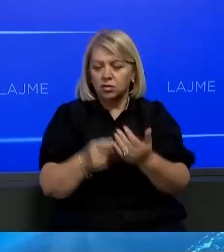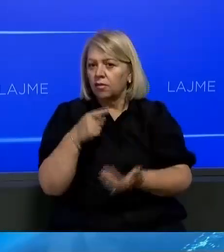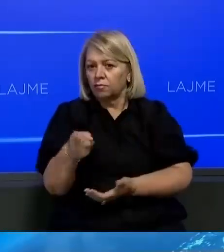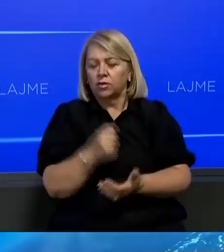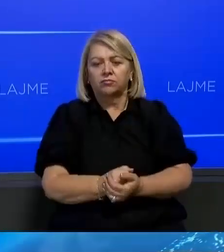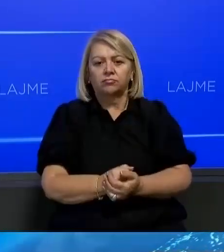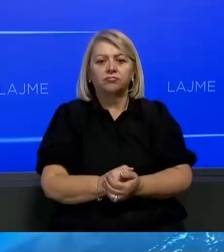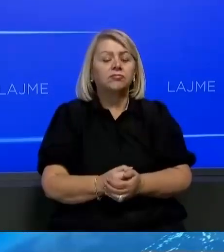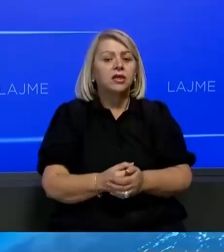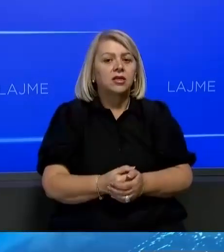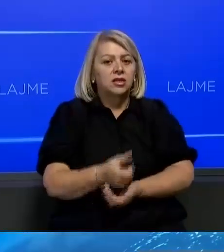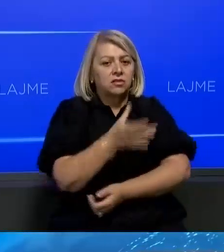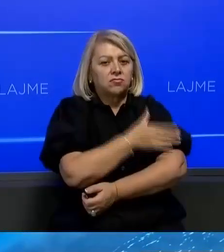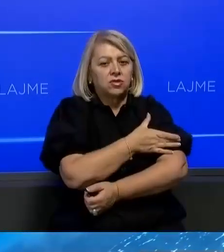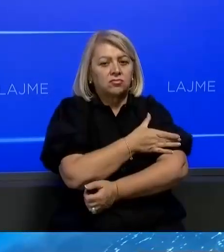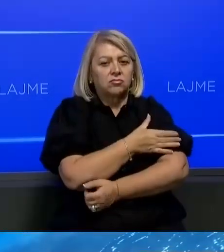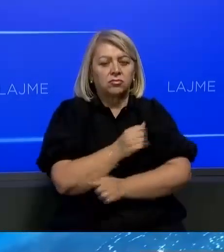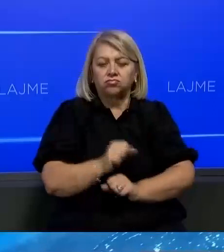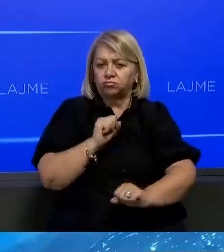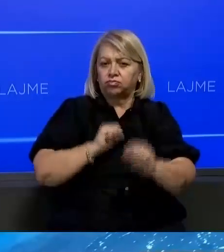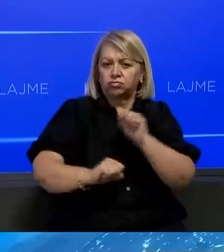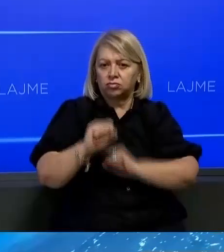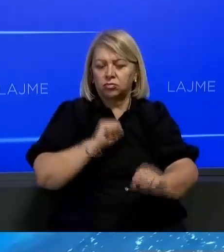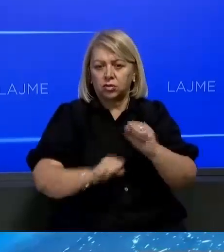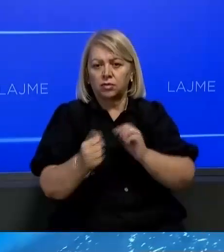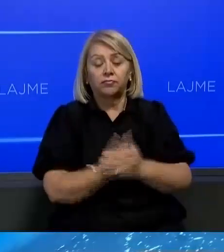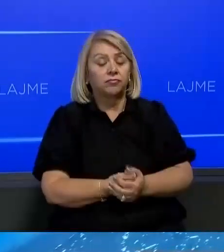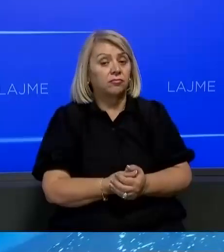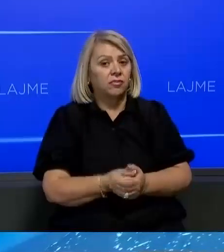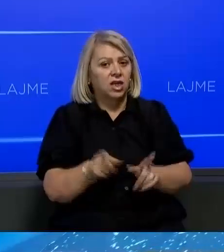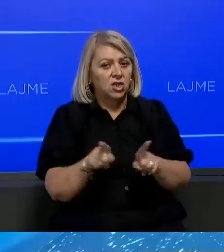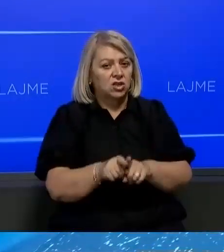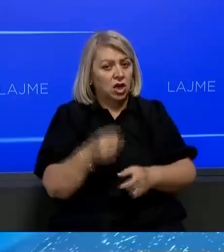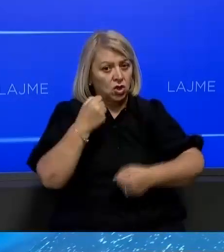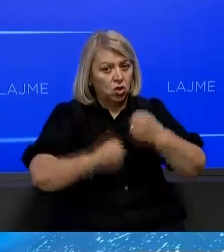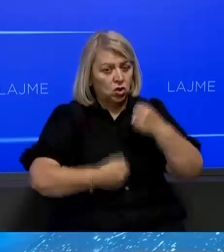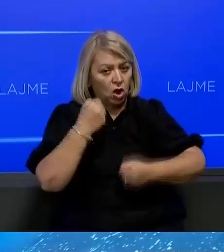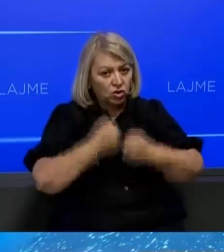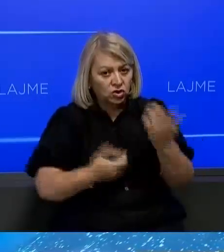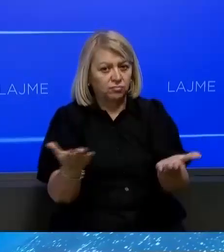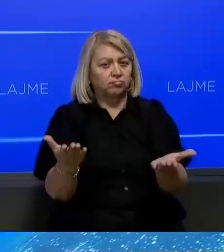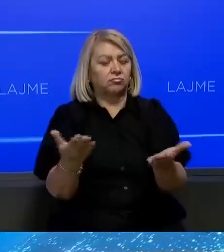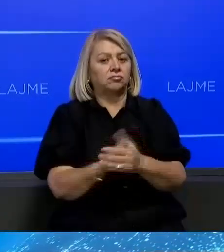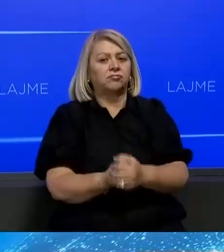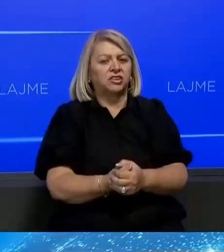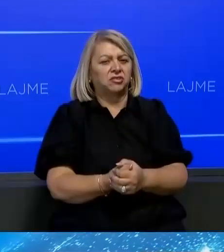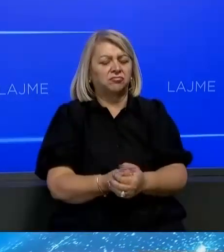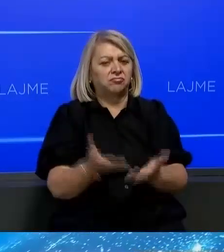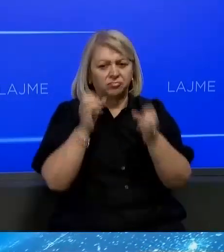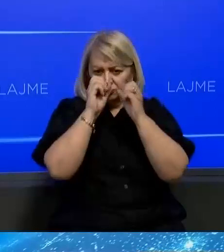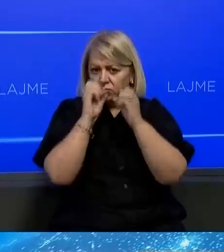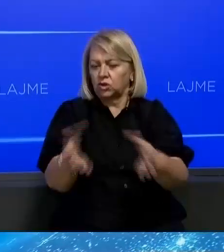masakrua rushtrinë qenimtare të Kosovës si terrorist, si marxist lejnist e si dreqim e të birit.